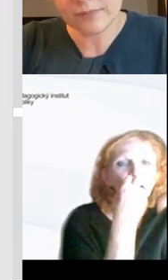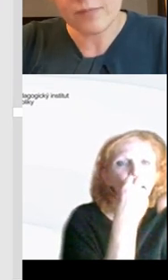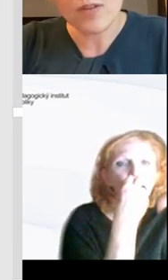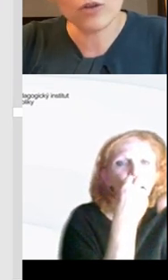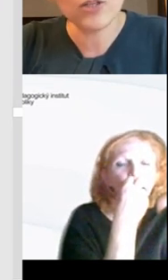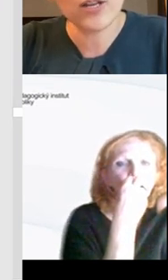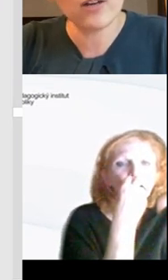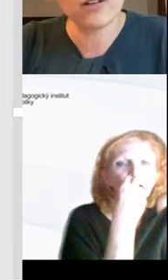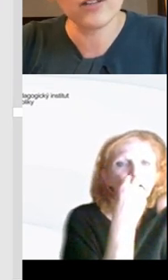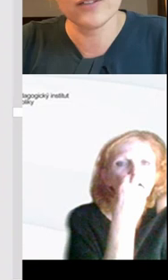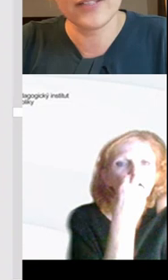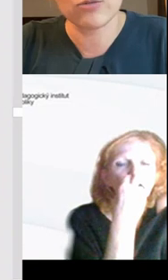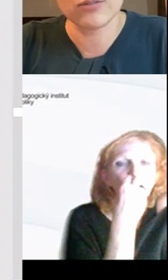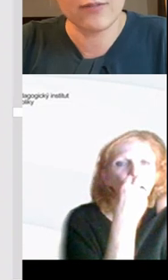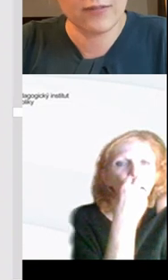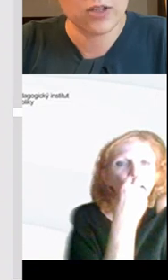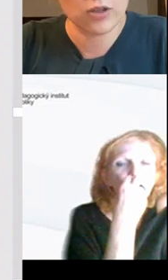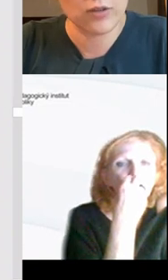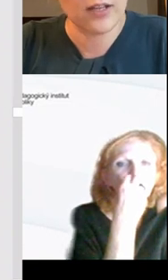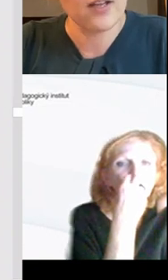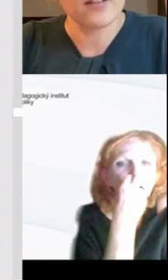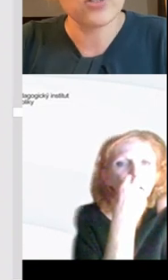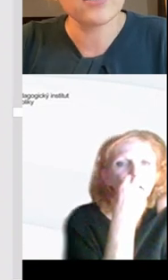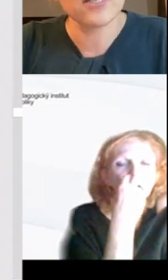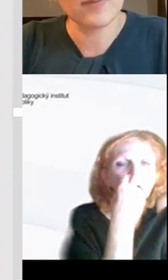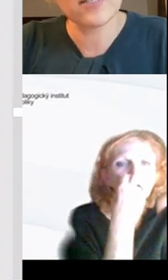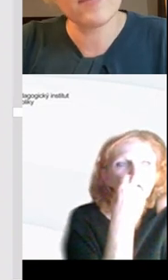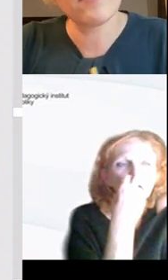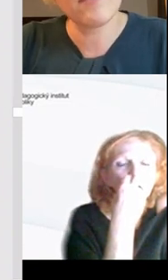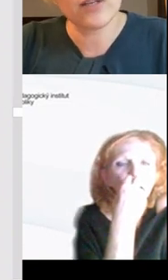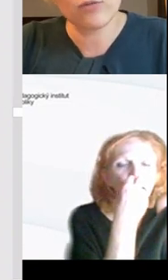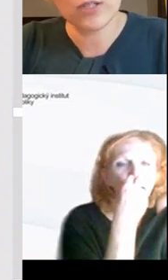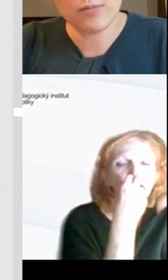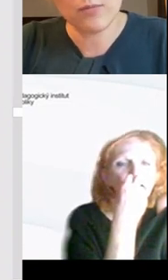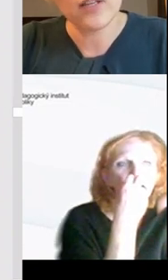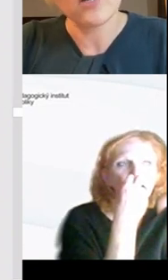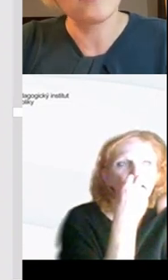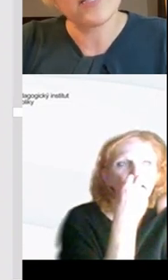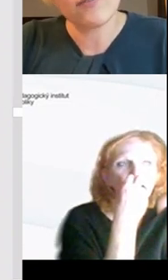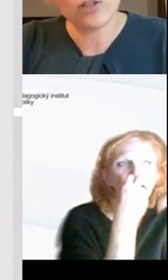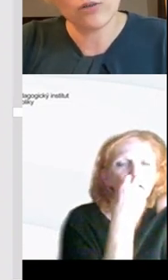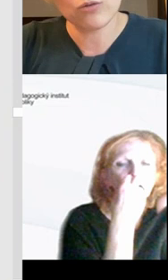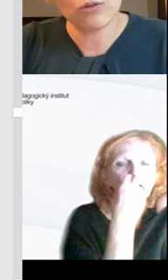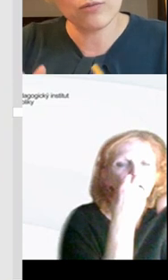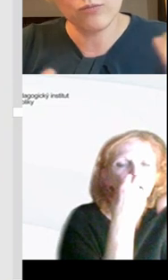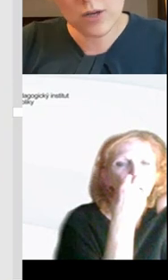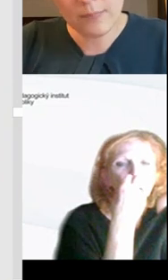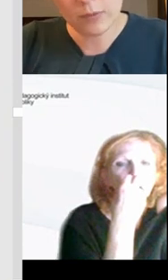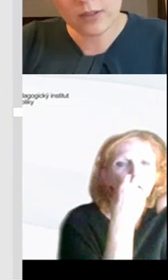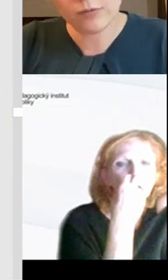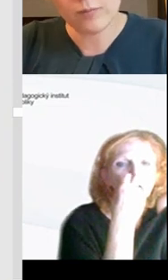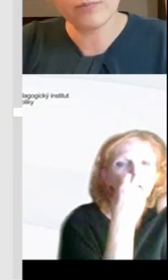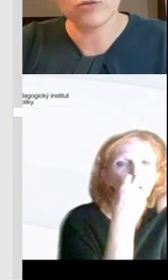běžného textu, který vytváří člověk. Takže i s tímhle, tím je pomalinku seznamovat, že vlastně všechno, co